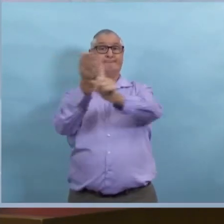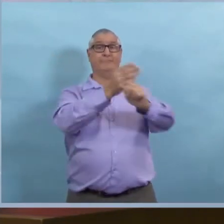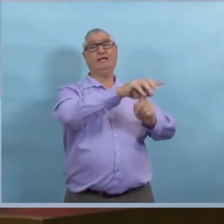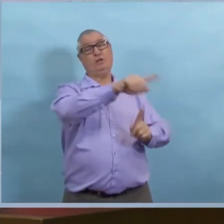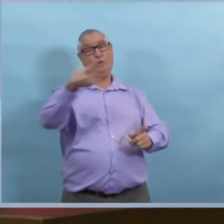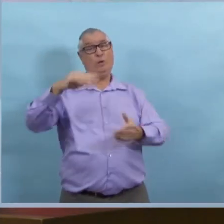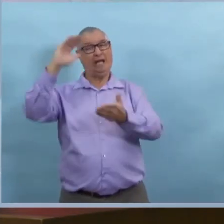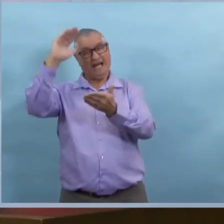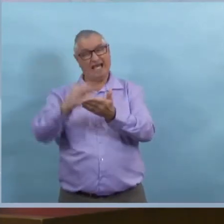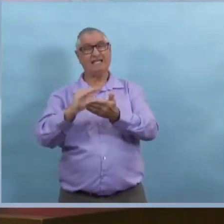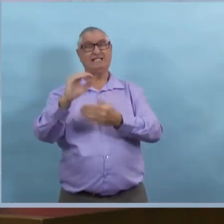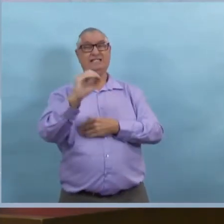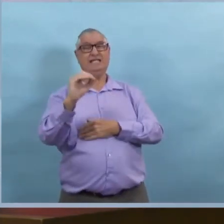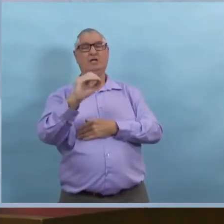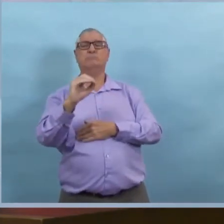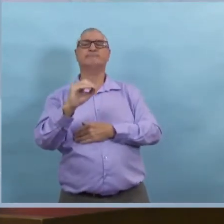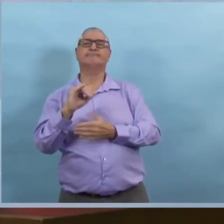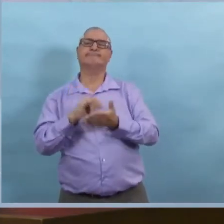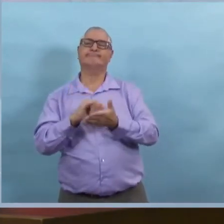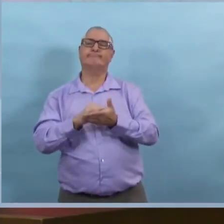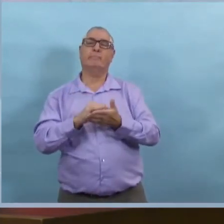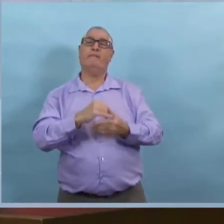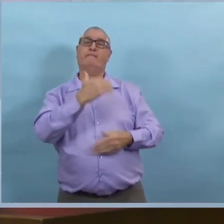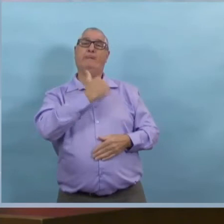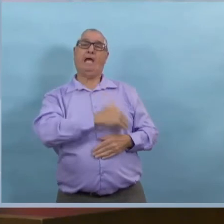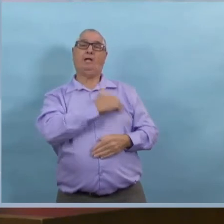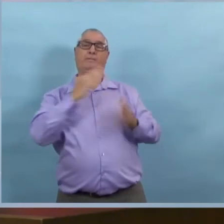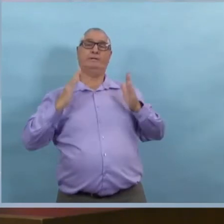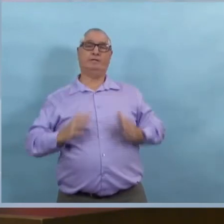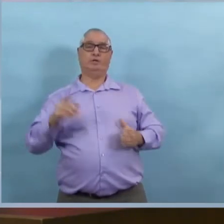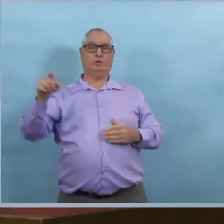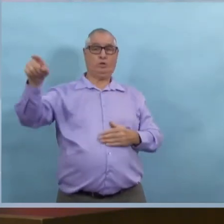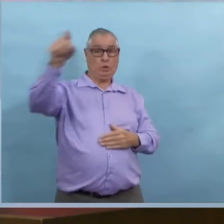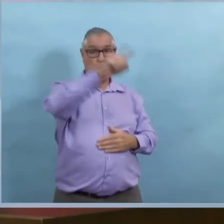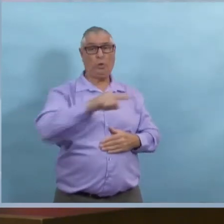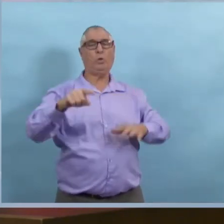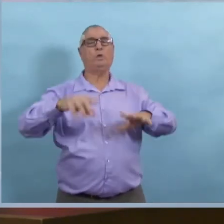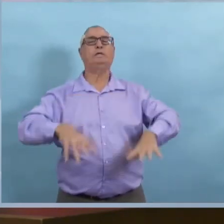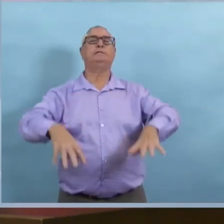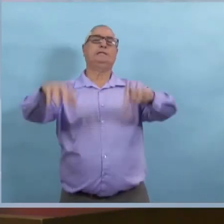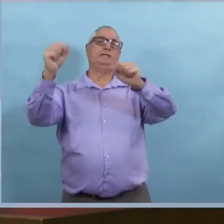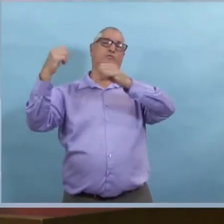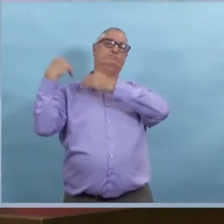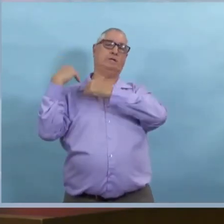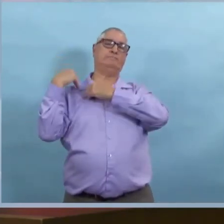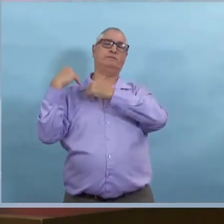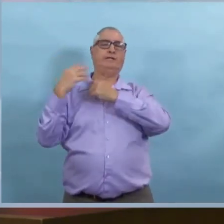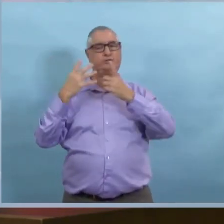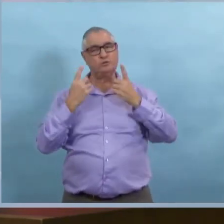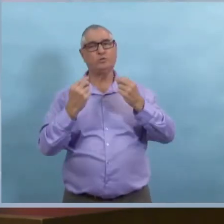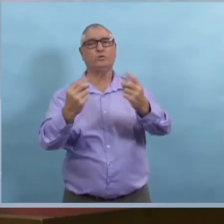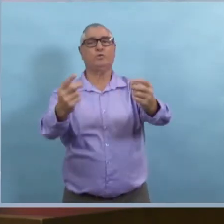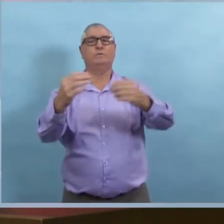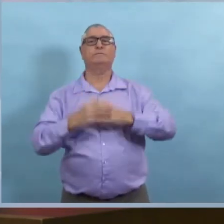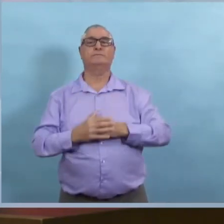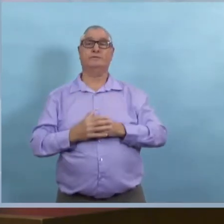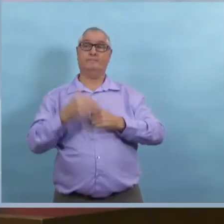vont pas tout réduire. Il faut vraiment que les Manitobains comprennent le risque avec toutes les activités qu'ils entreprennent.